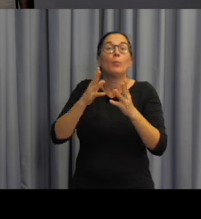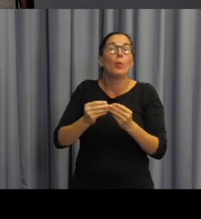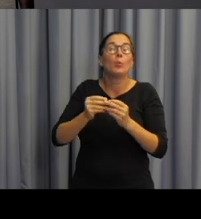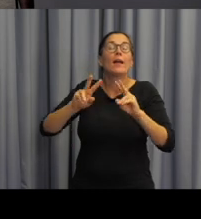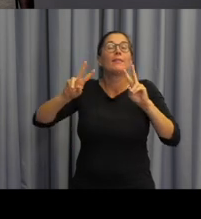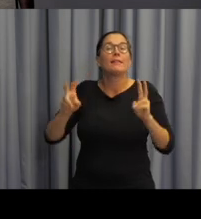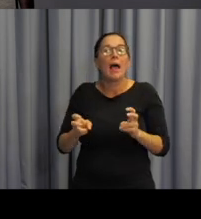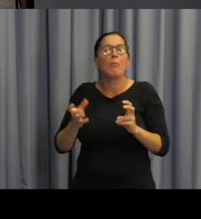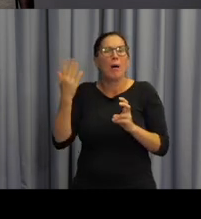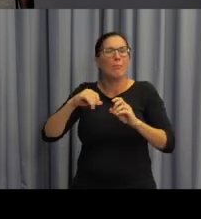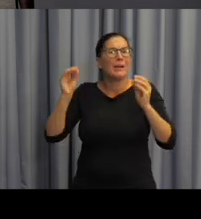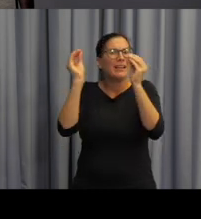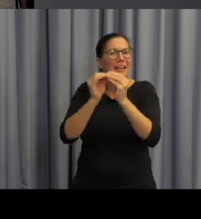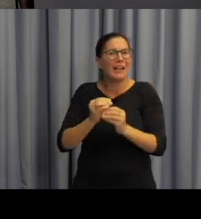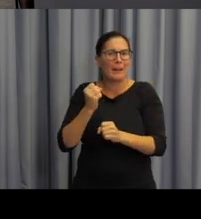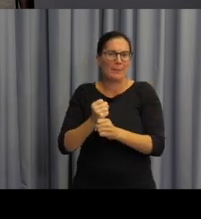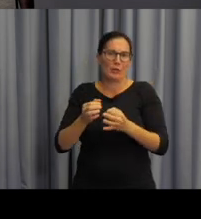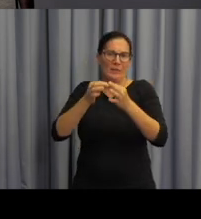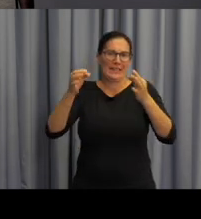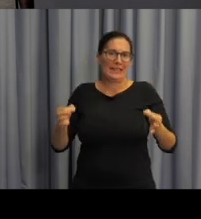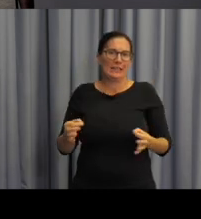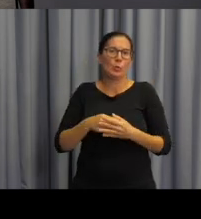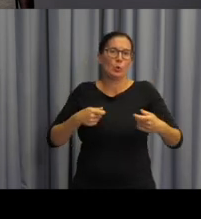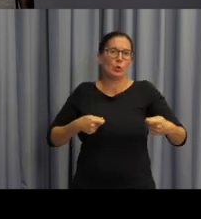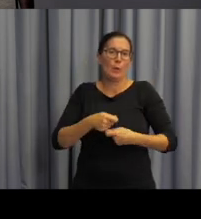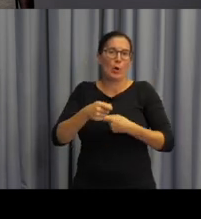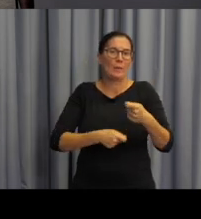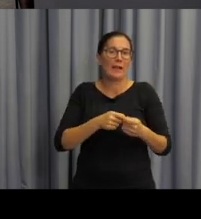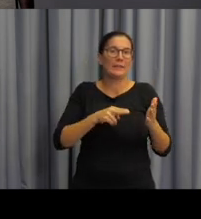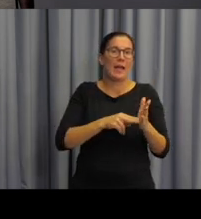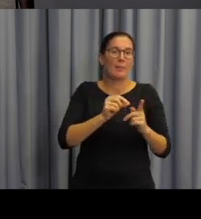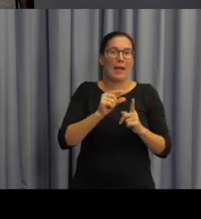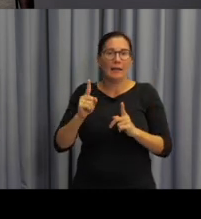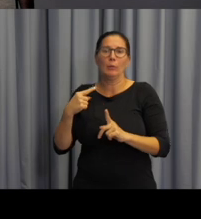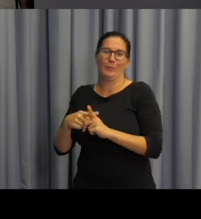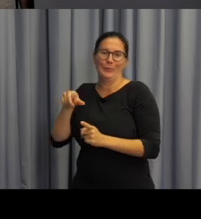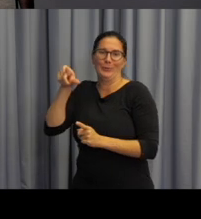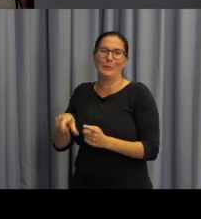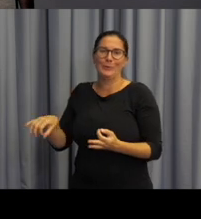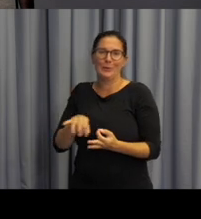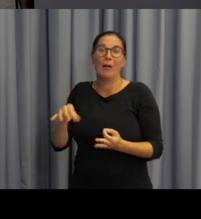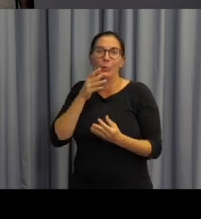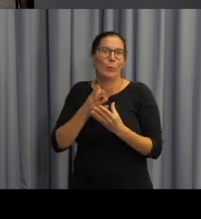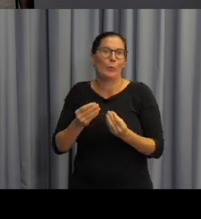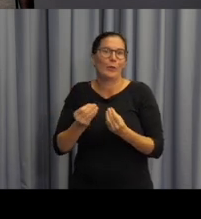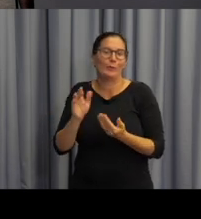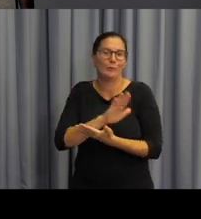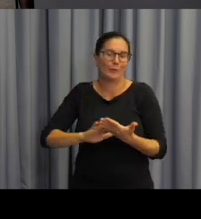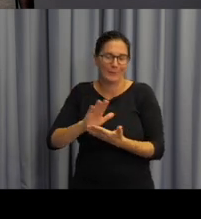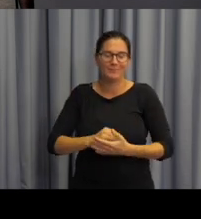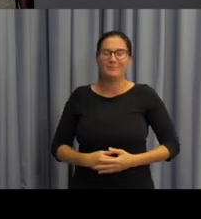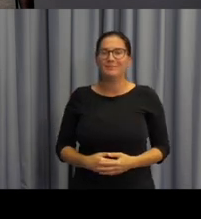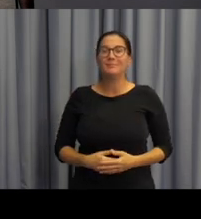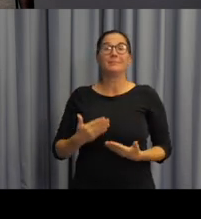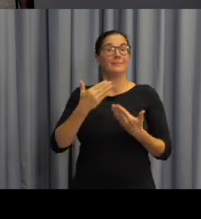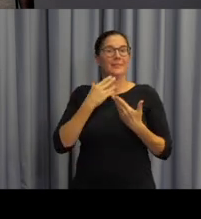vztahovat k pracovním listům, které vznikly v rámci spolupráce NP, IČR a její osoby. Děkuji